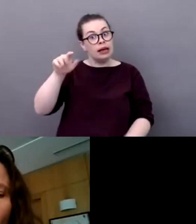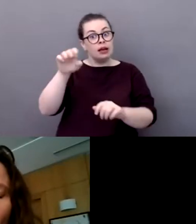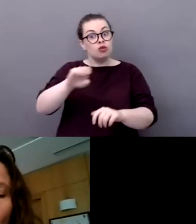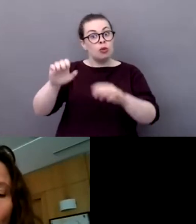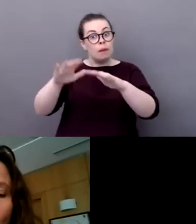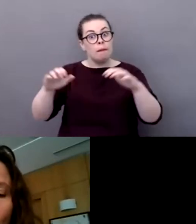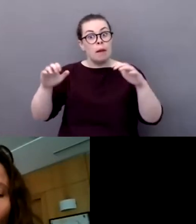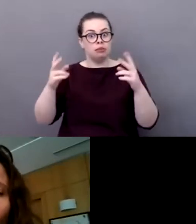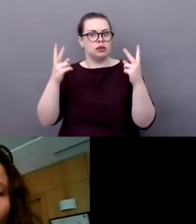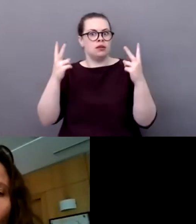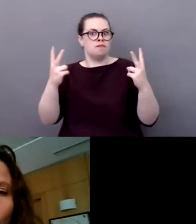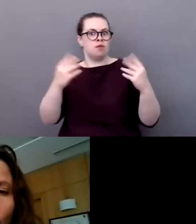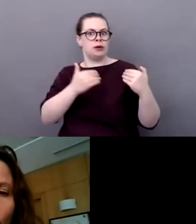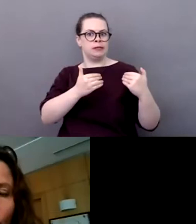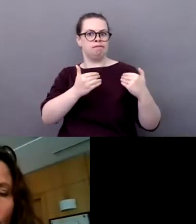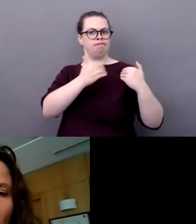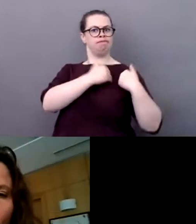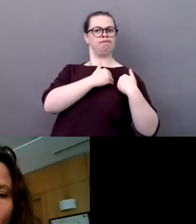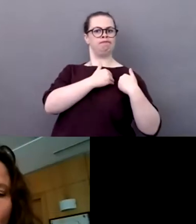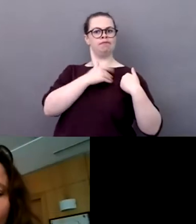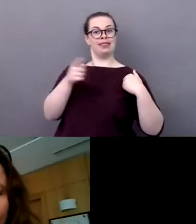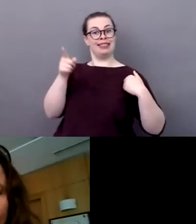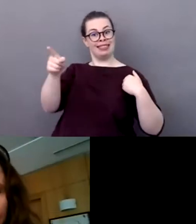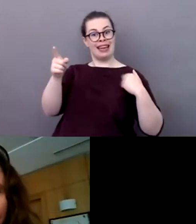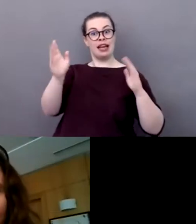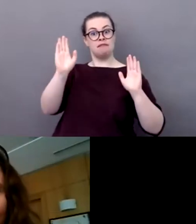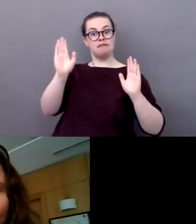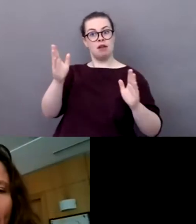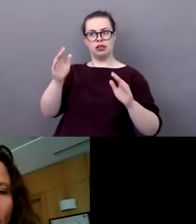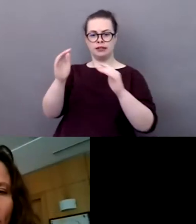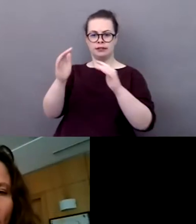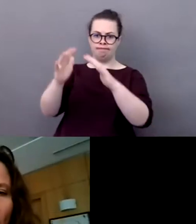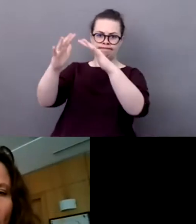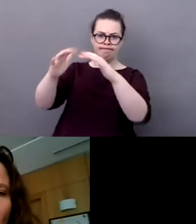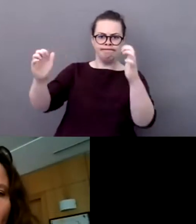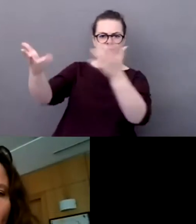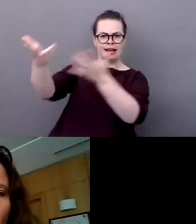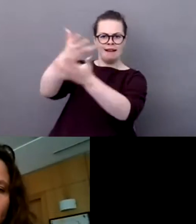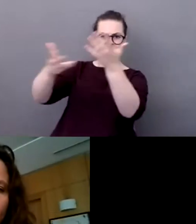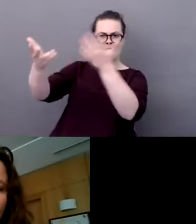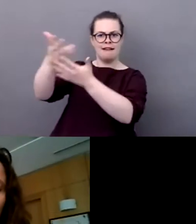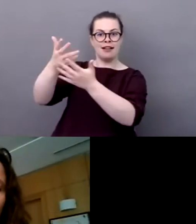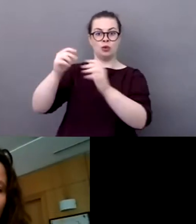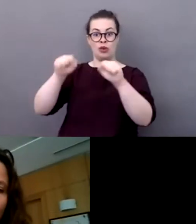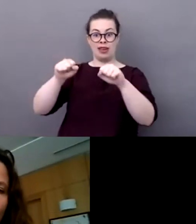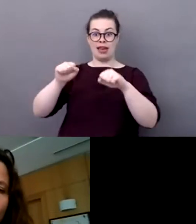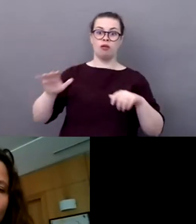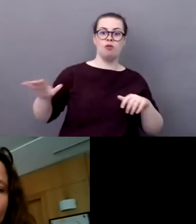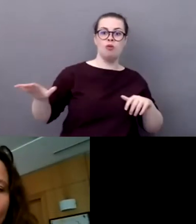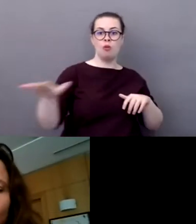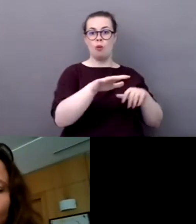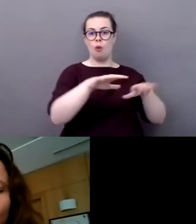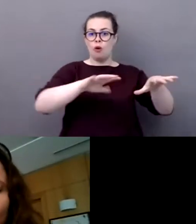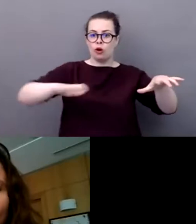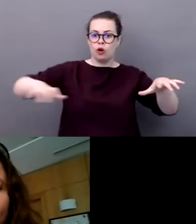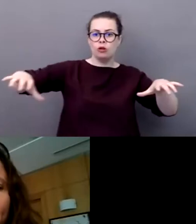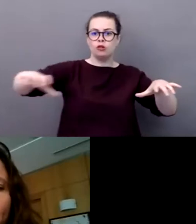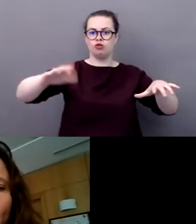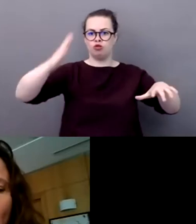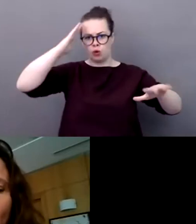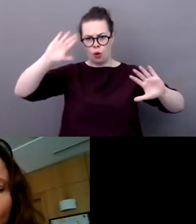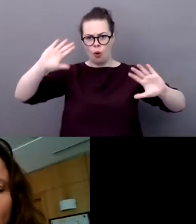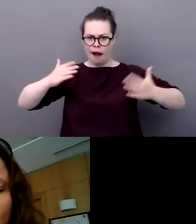tous prendre en compte mieux et plus cette dynamique européenne qui se joue de manière plus générale autour